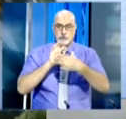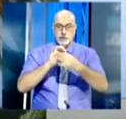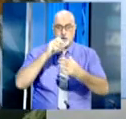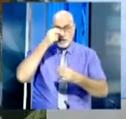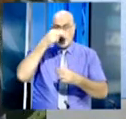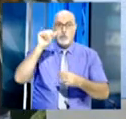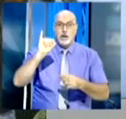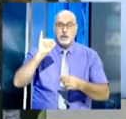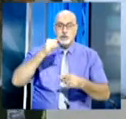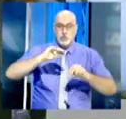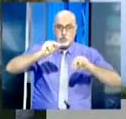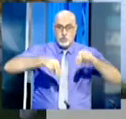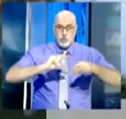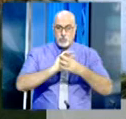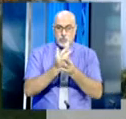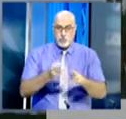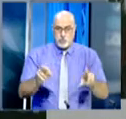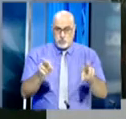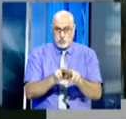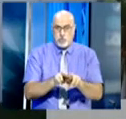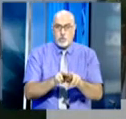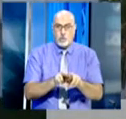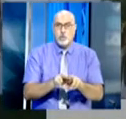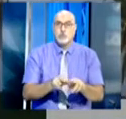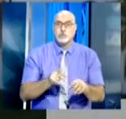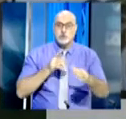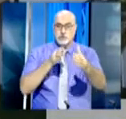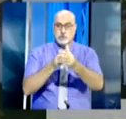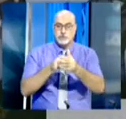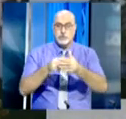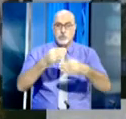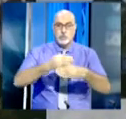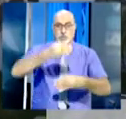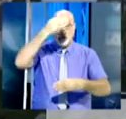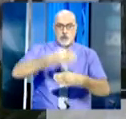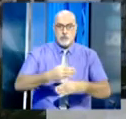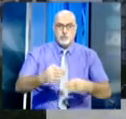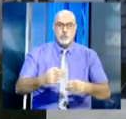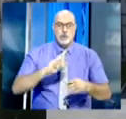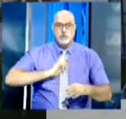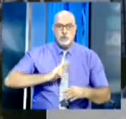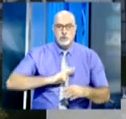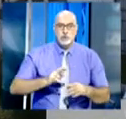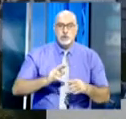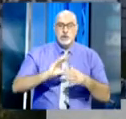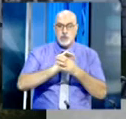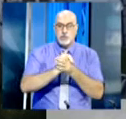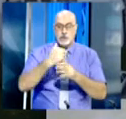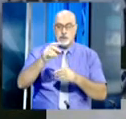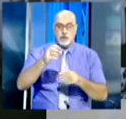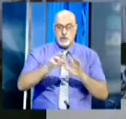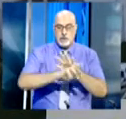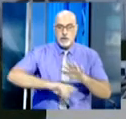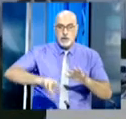لتنفيذ اتفاق السلم والمصالحة باعتباره يشكل الحاجز الذي يحفظ أمن وسيادة ووحدة الأراضي